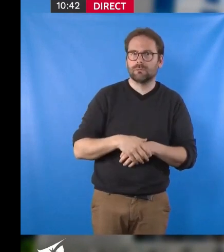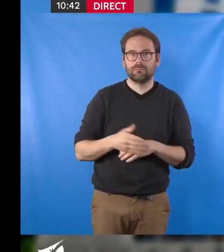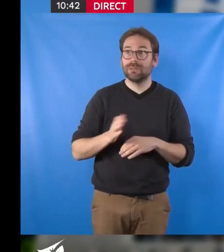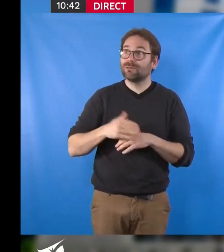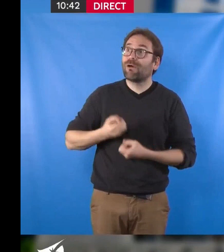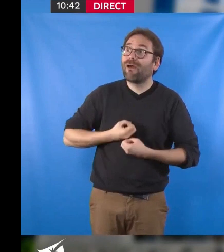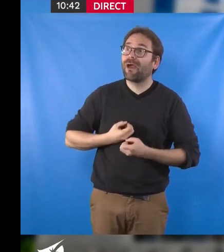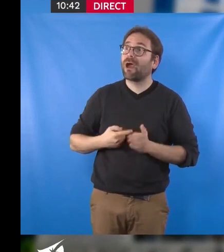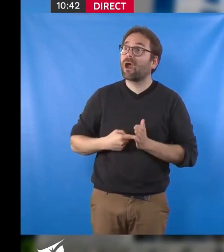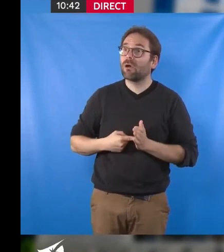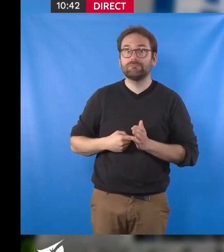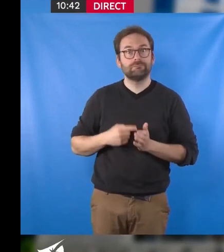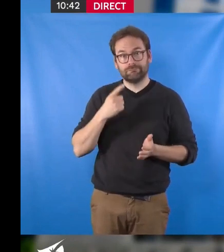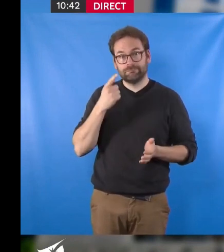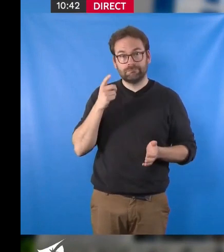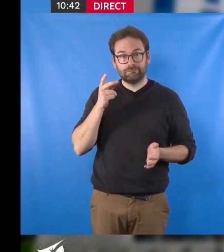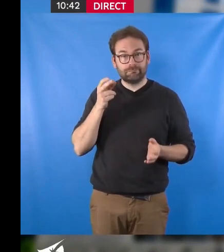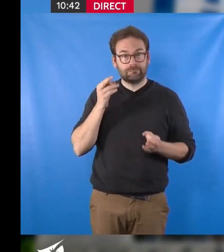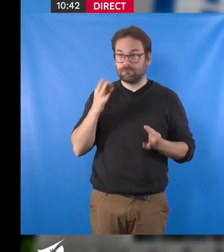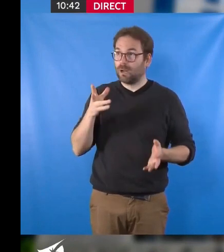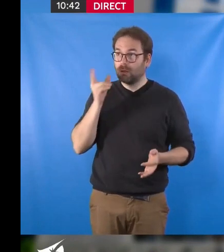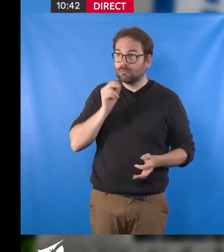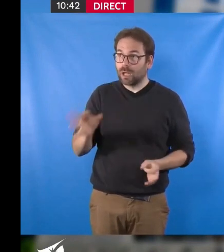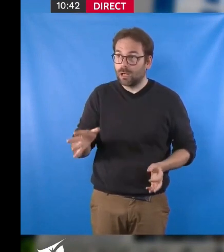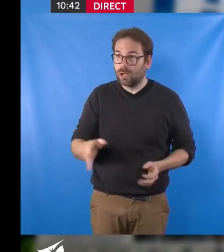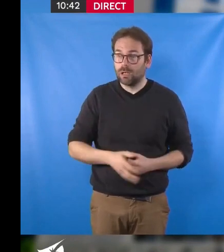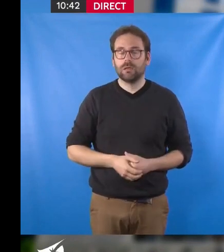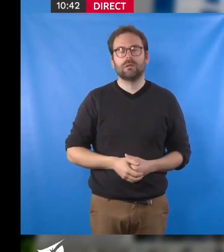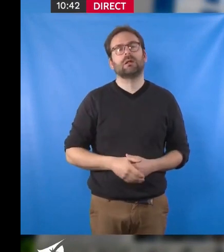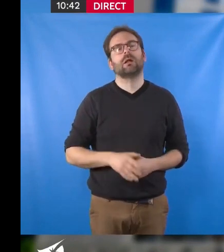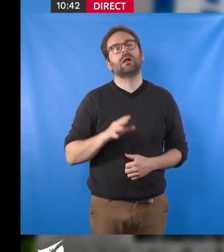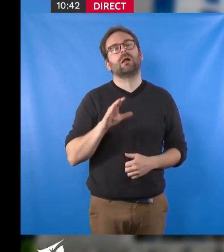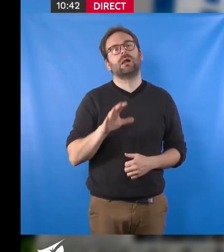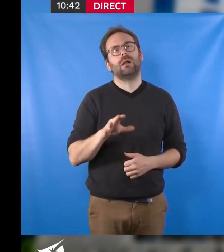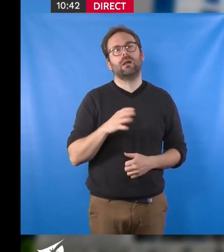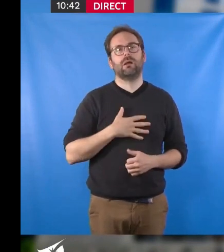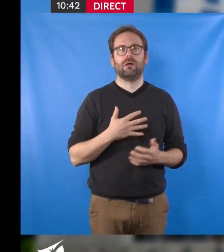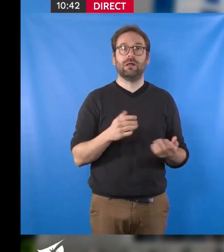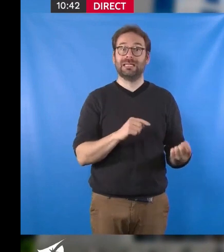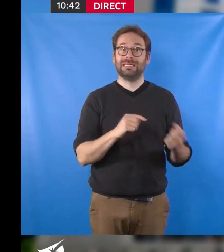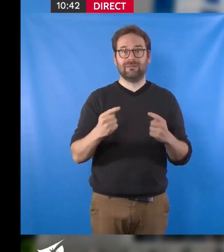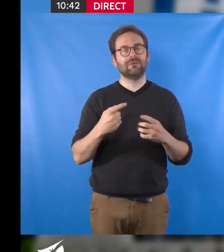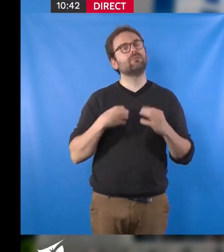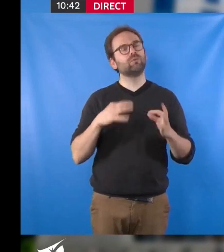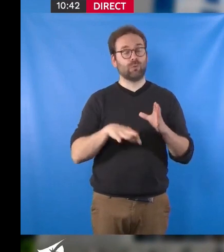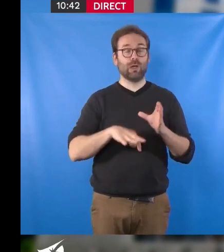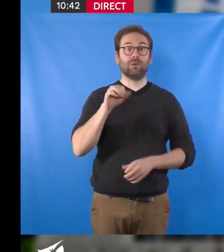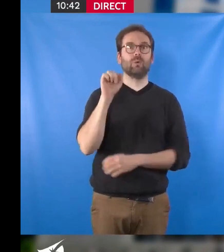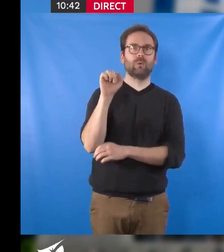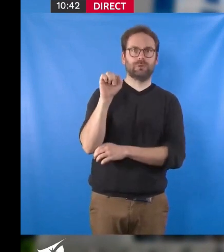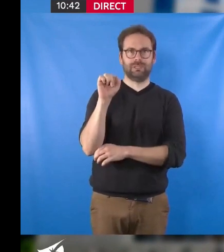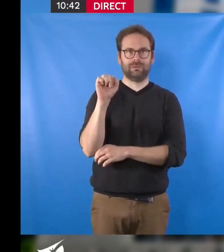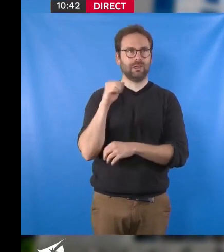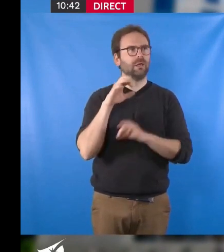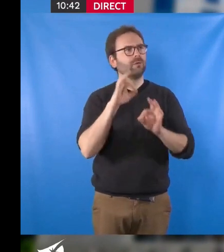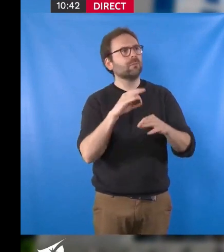vous en entends pas parler. Pour répondre à tous ces défis, c'est pourquoi les élus communisent, justement, et se basant sur les préconisations